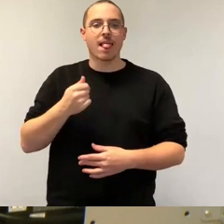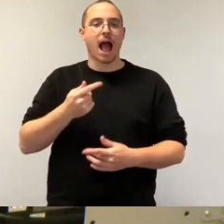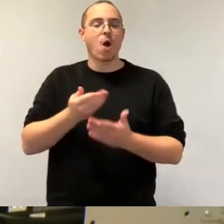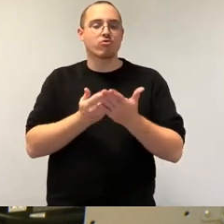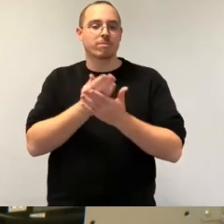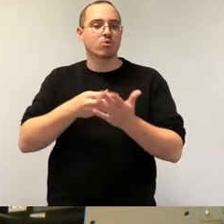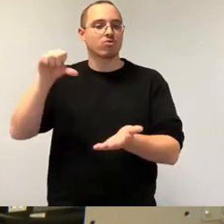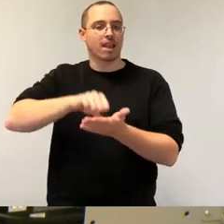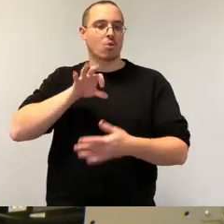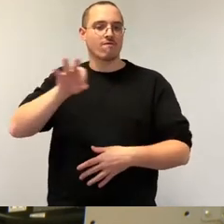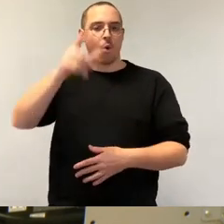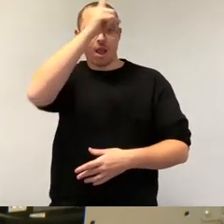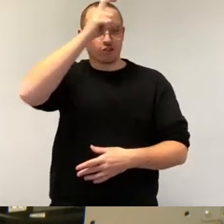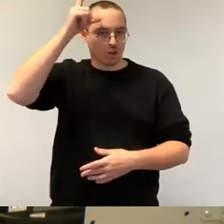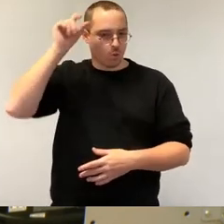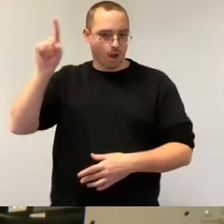Studenten in Europa führen wird.